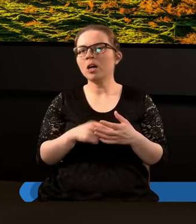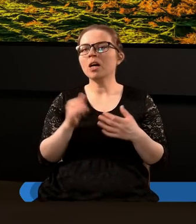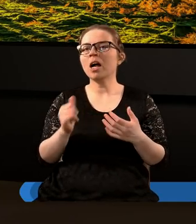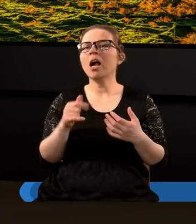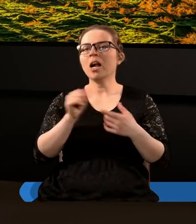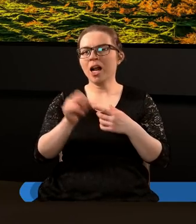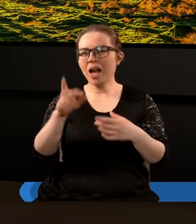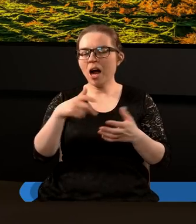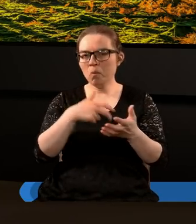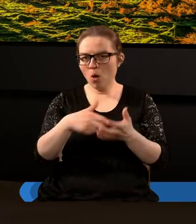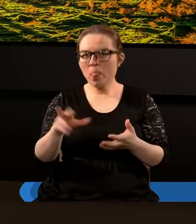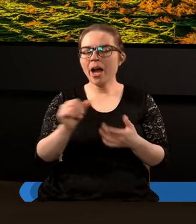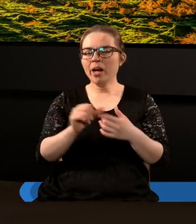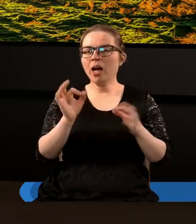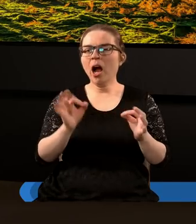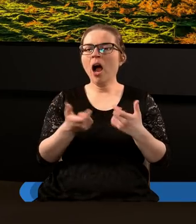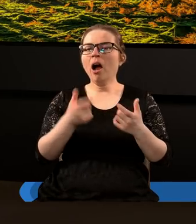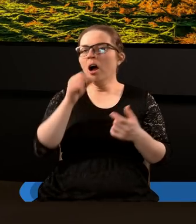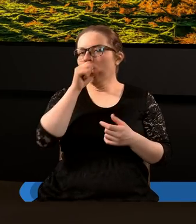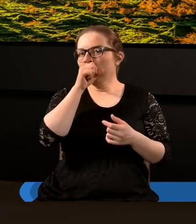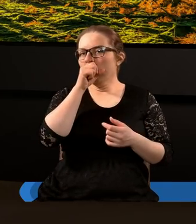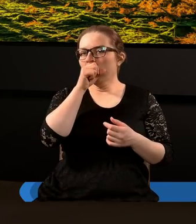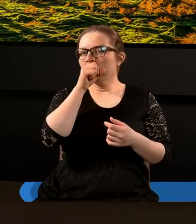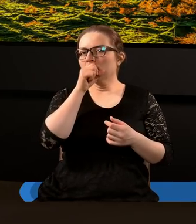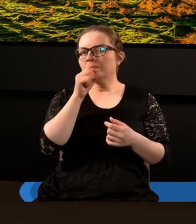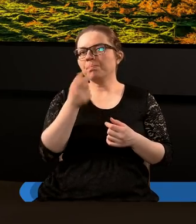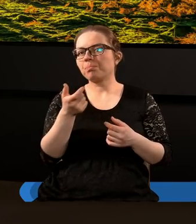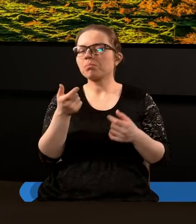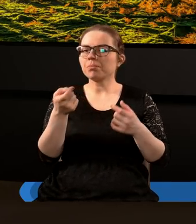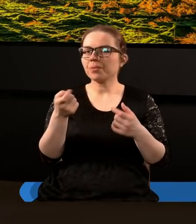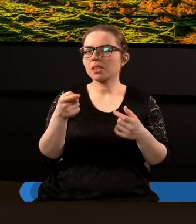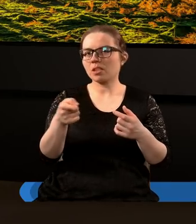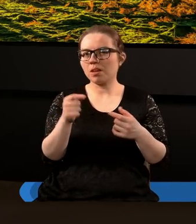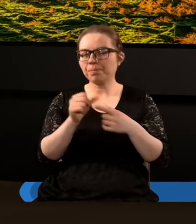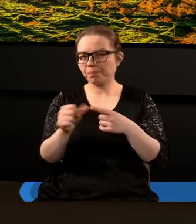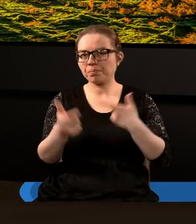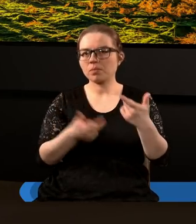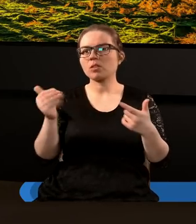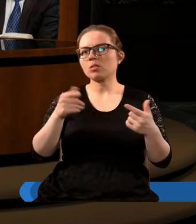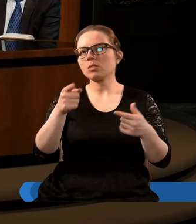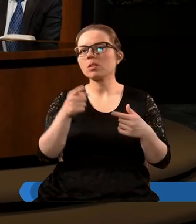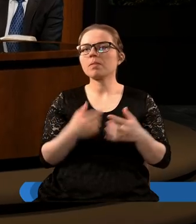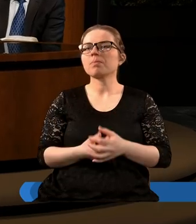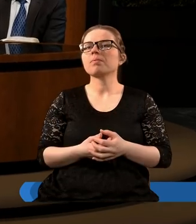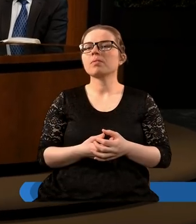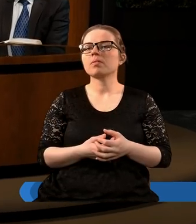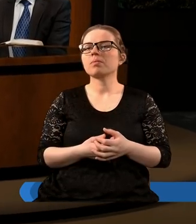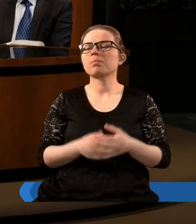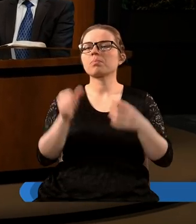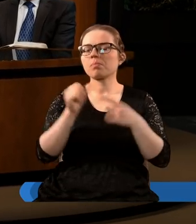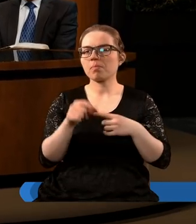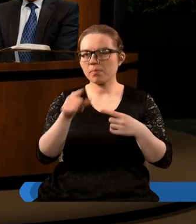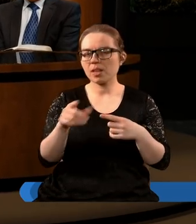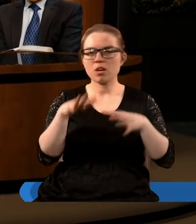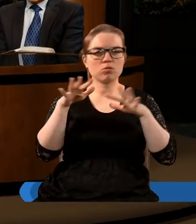Bo jest takie podejście i kto by chętnie... To może ja. Oczywiście jest